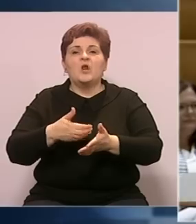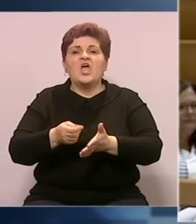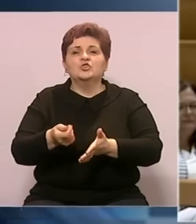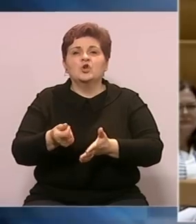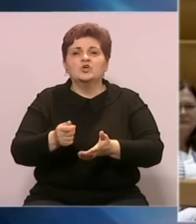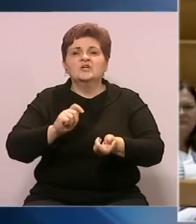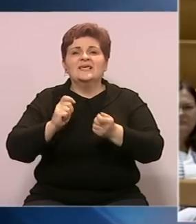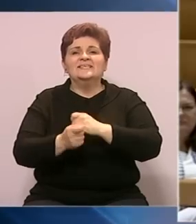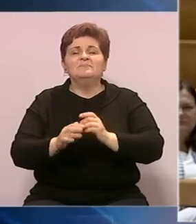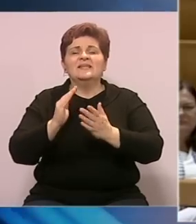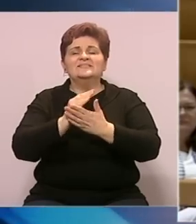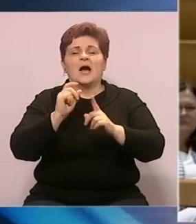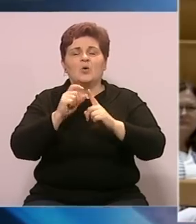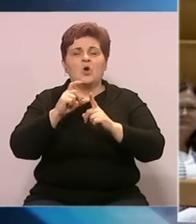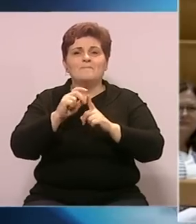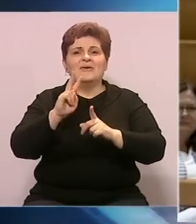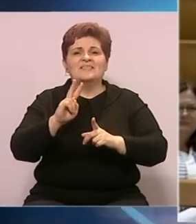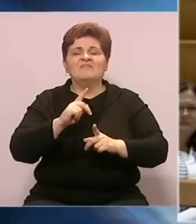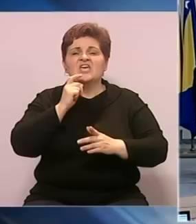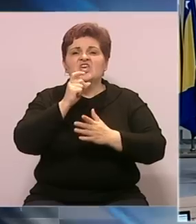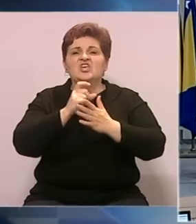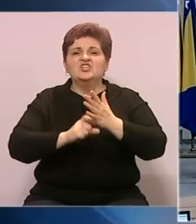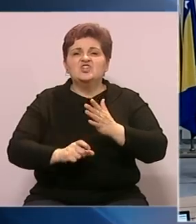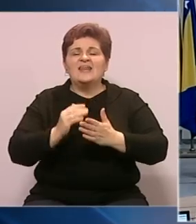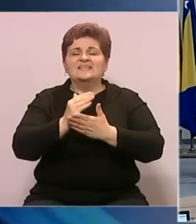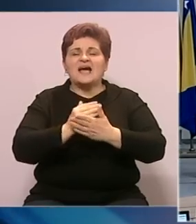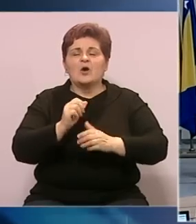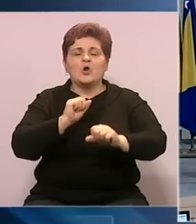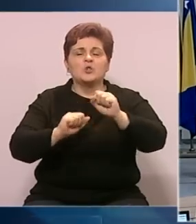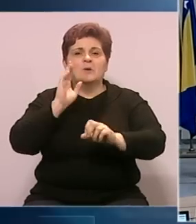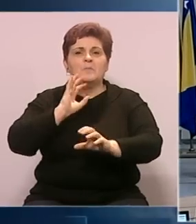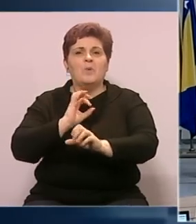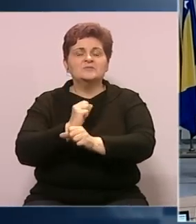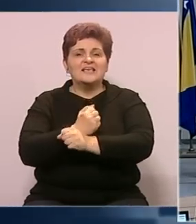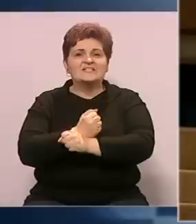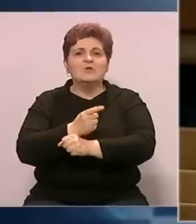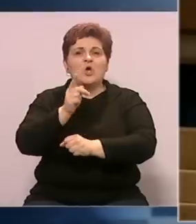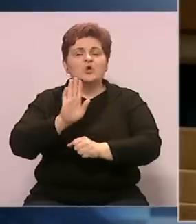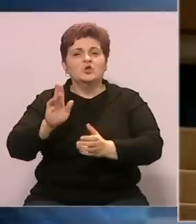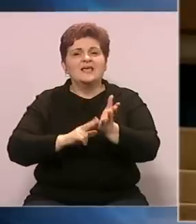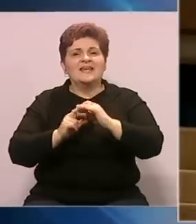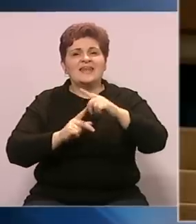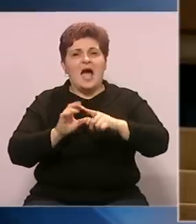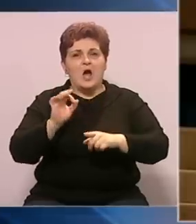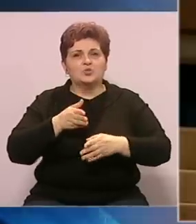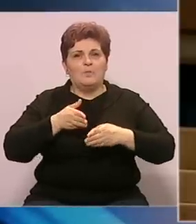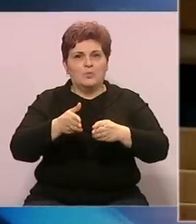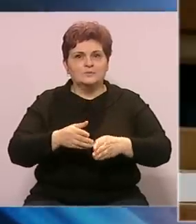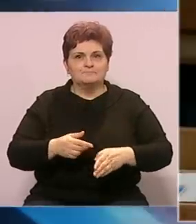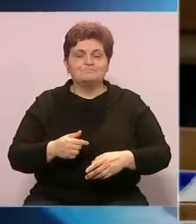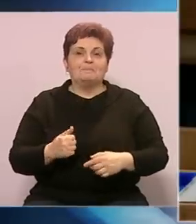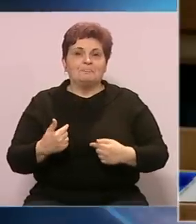izmijeni zakon o PDV-u te na član zakona obrani BiH koji se odnosi na NATO put. Ja mislim da je to nešto